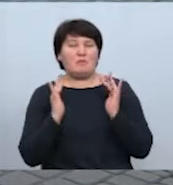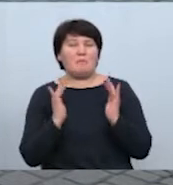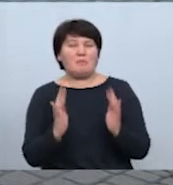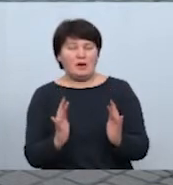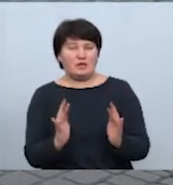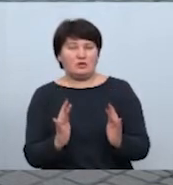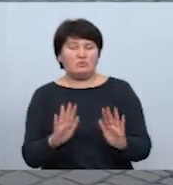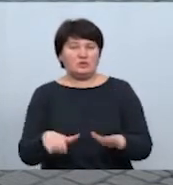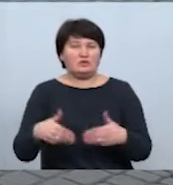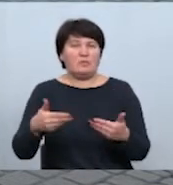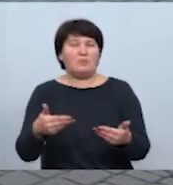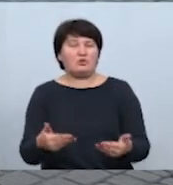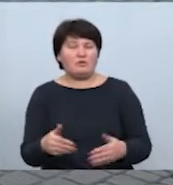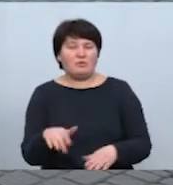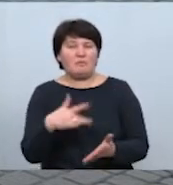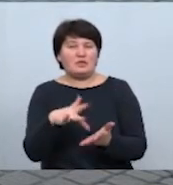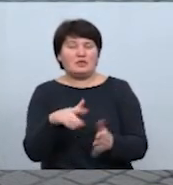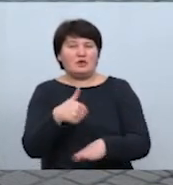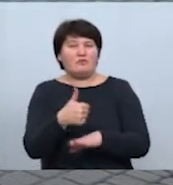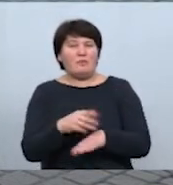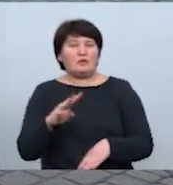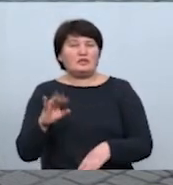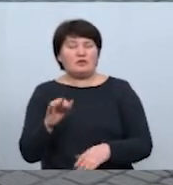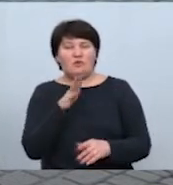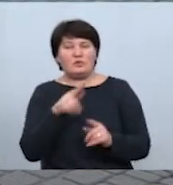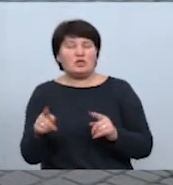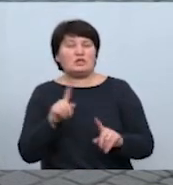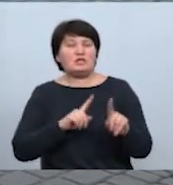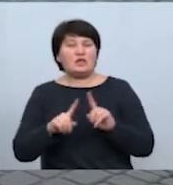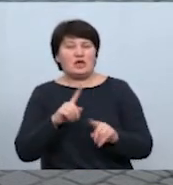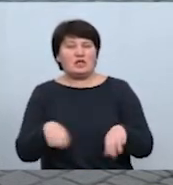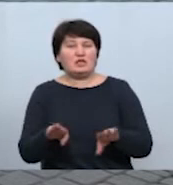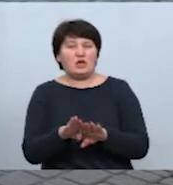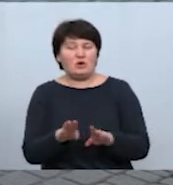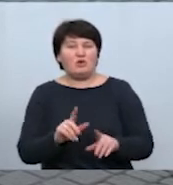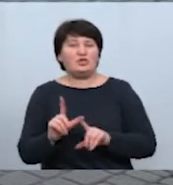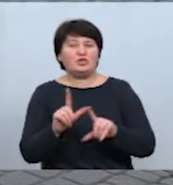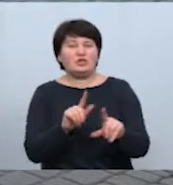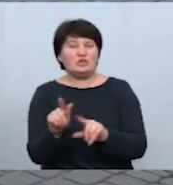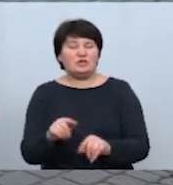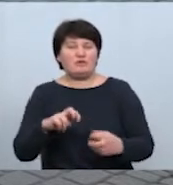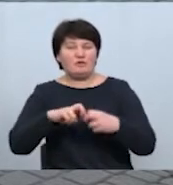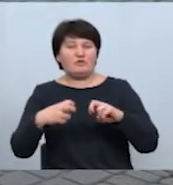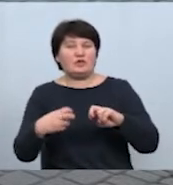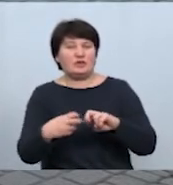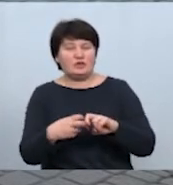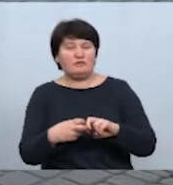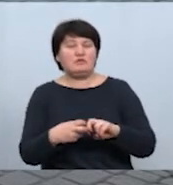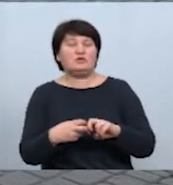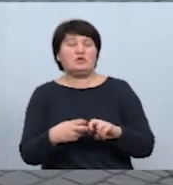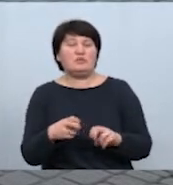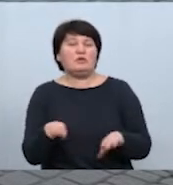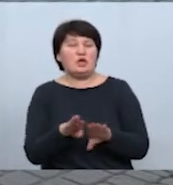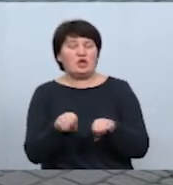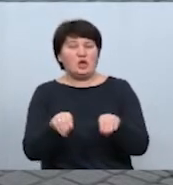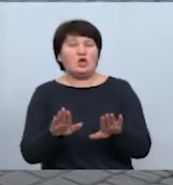рекреційних зон. Запропонував обмеження міський голова Руслан Марсінків під час оперативної наради. і також в'їзду Івано-Франківського обмежать та встановлять пункти